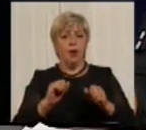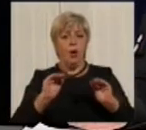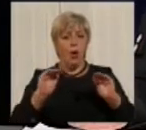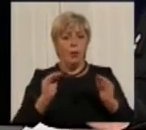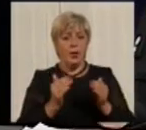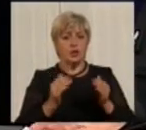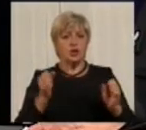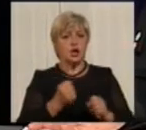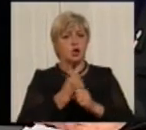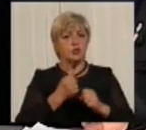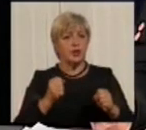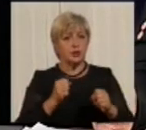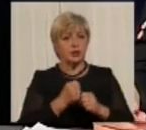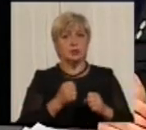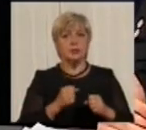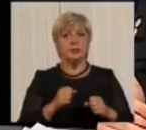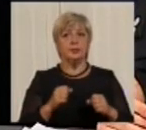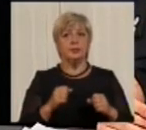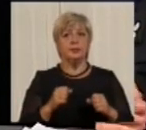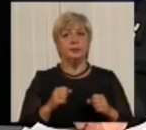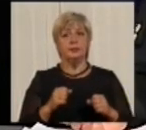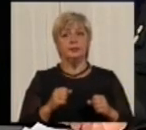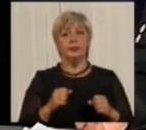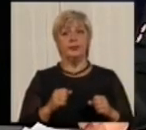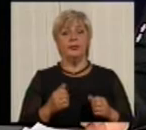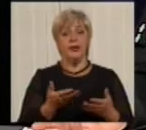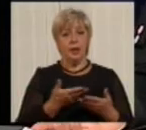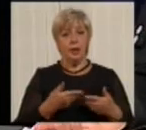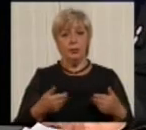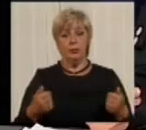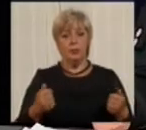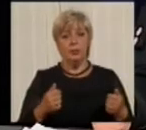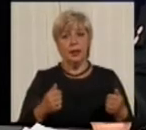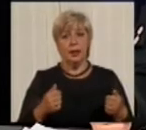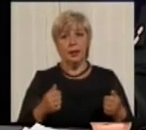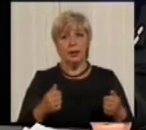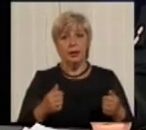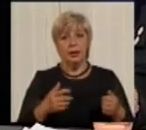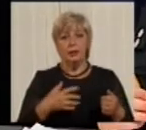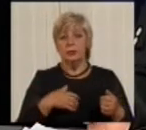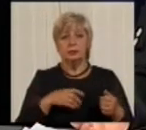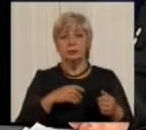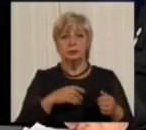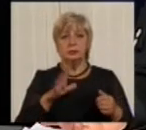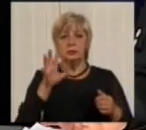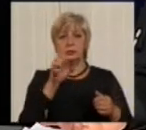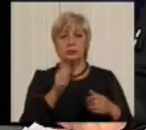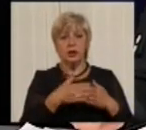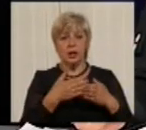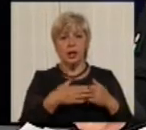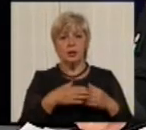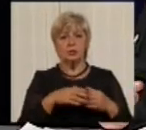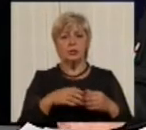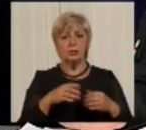як сказав наш телеглядач, ми не реагуємо на мажорів через те, що вони бистро їздять. Ми реагуємо, в свою